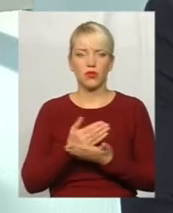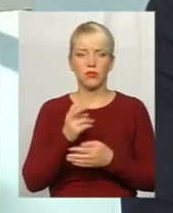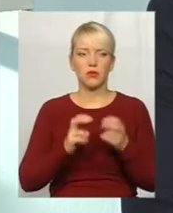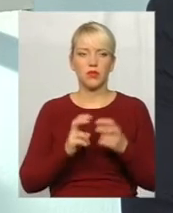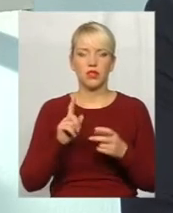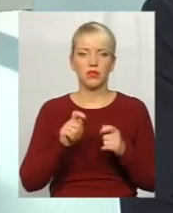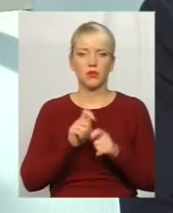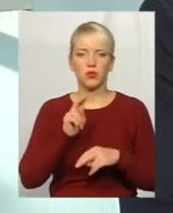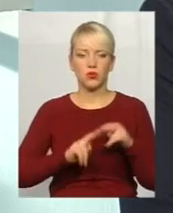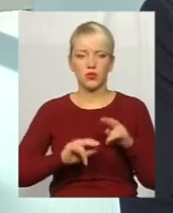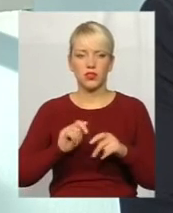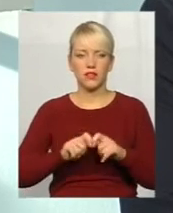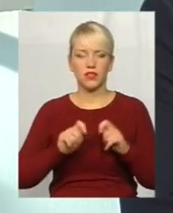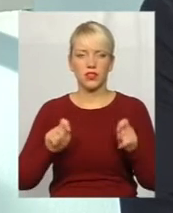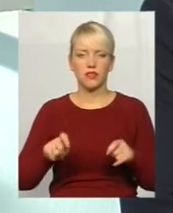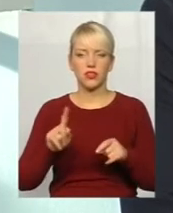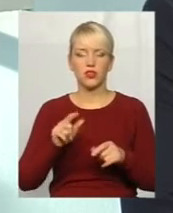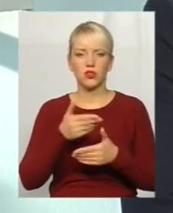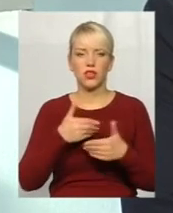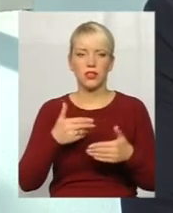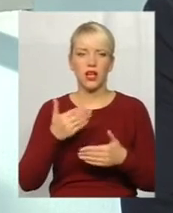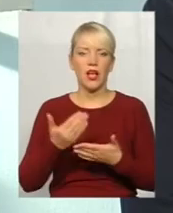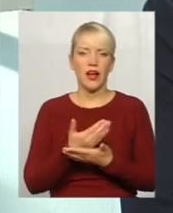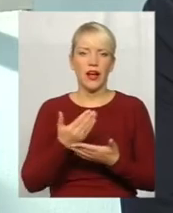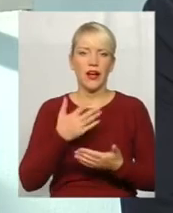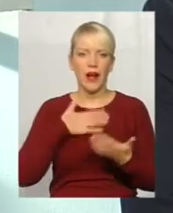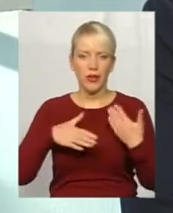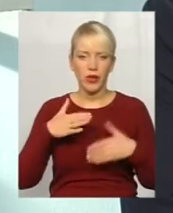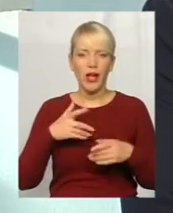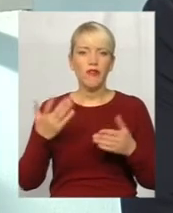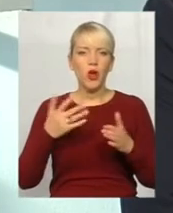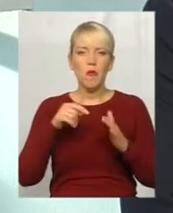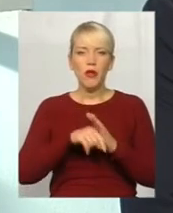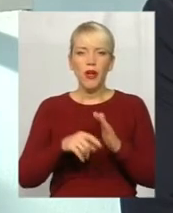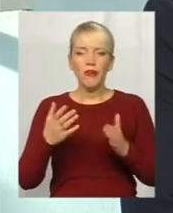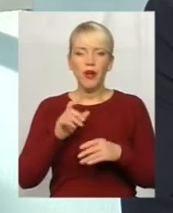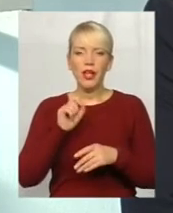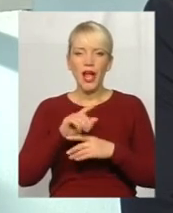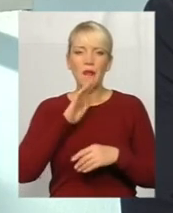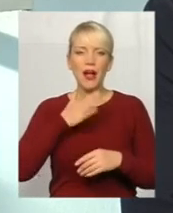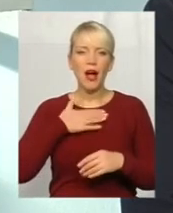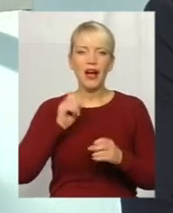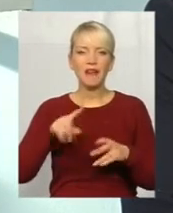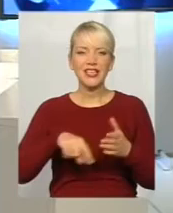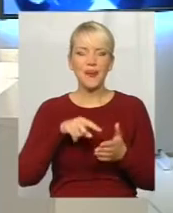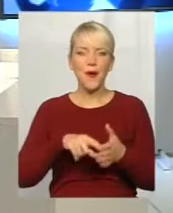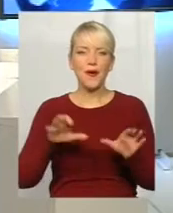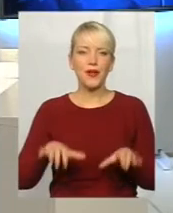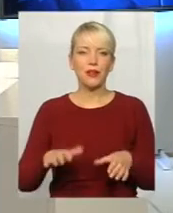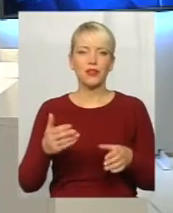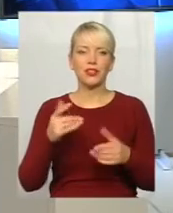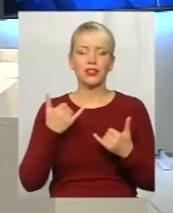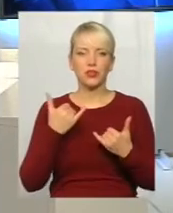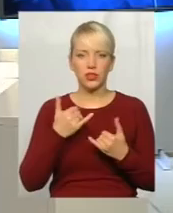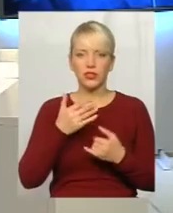будується, відкривається, що нас радує. В чому суть і чому основна задача моя, як міського голови, і на що я сьогодні максимум звертаю